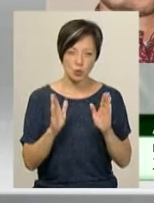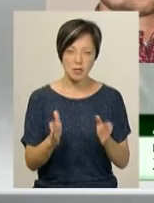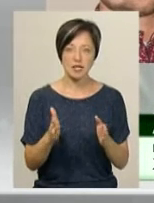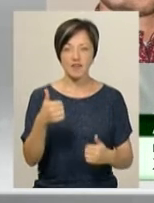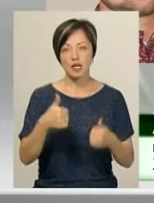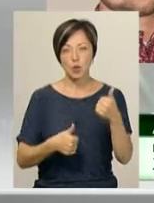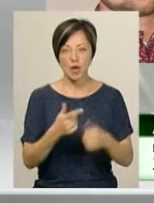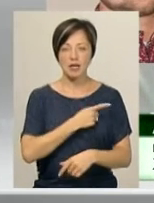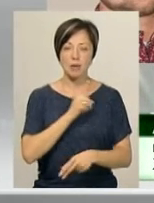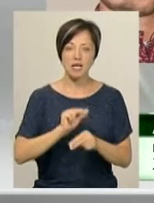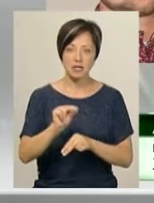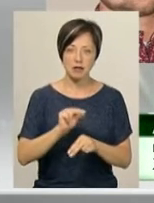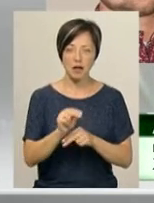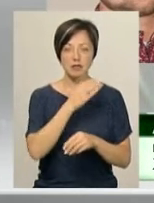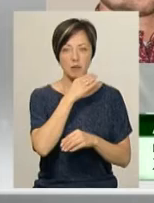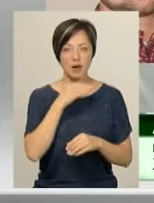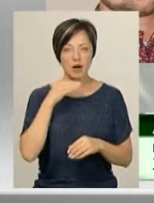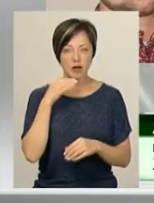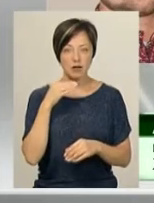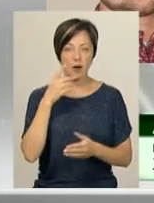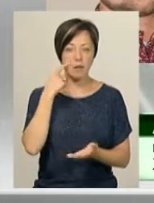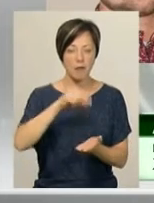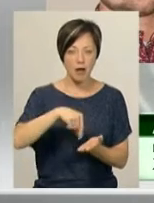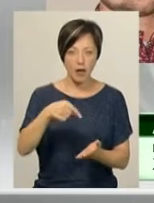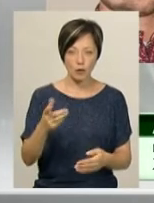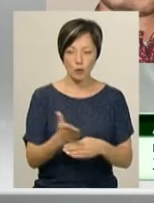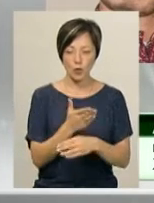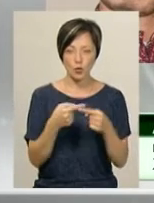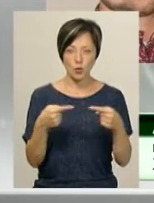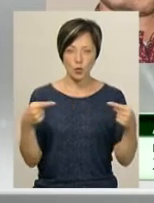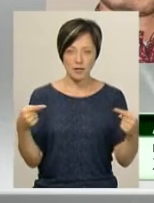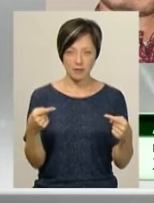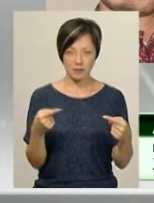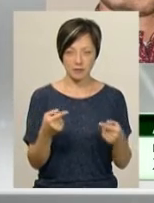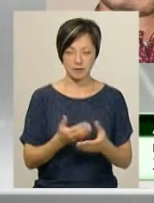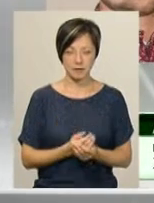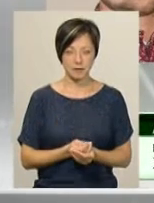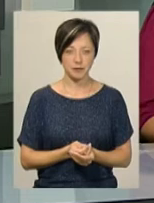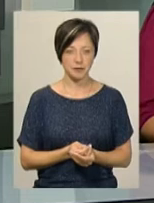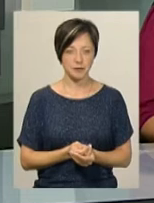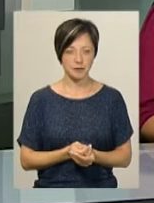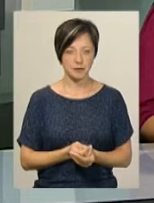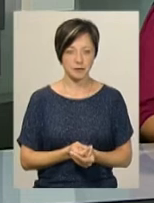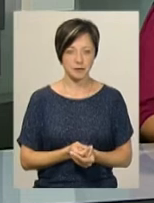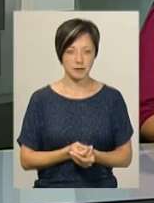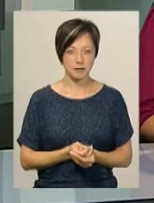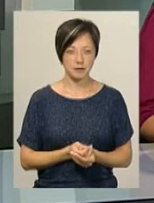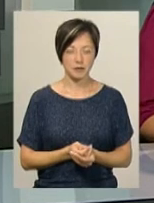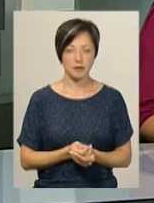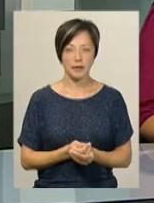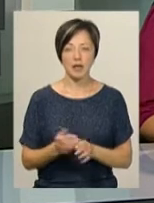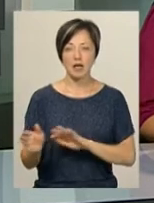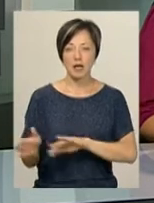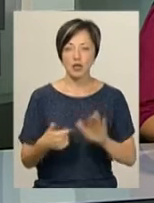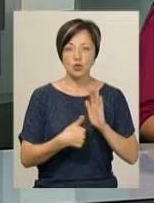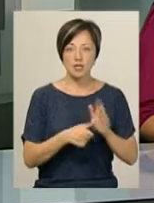вікторини, майстер-класи, багато меду, продуктів взагалі, бджільництва. У шостій